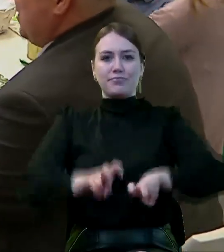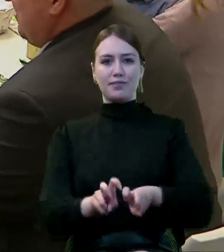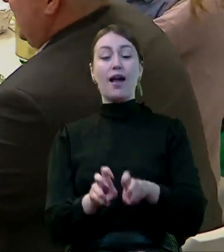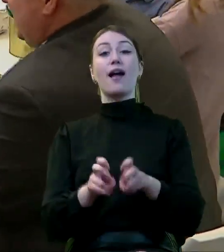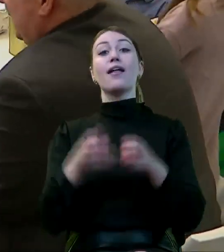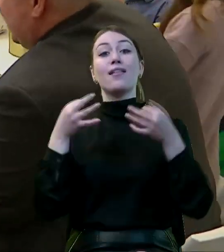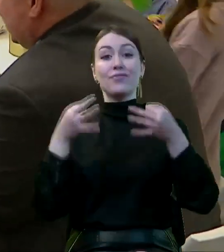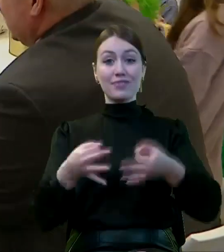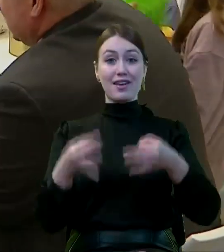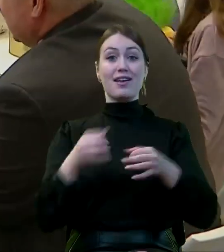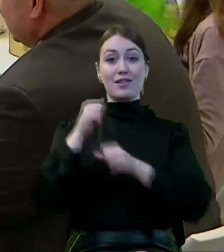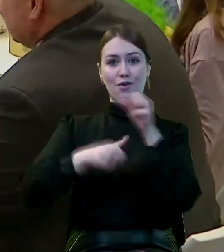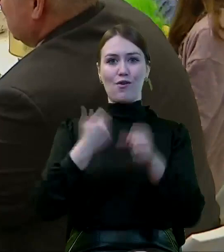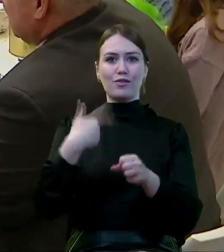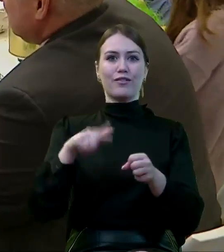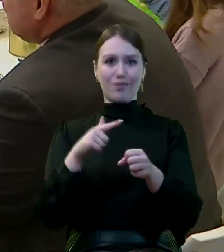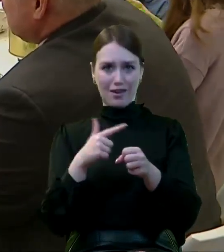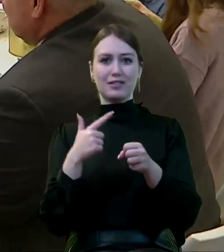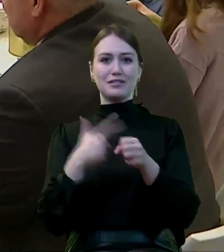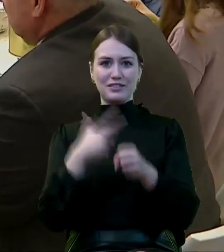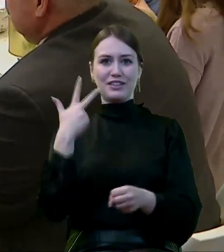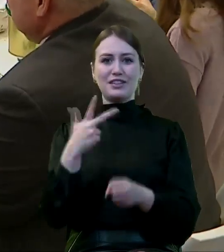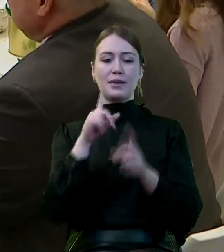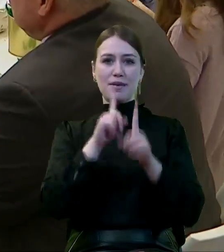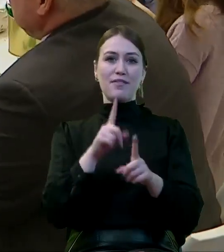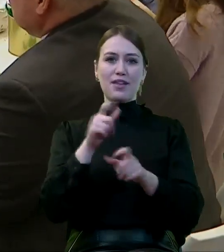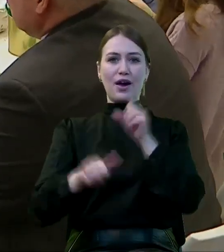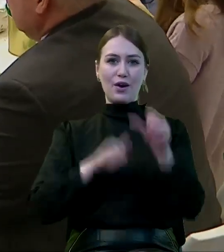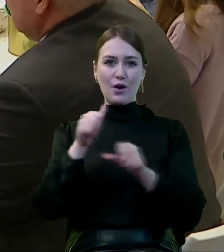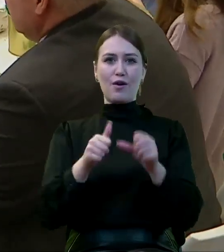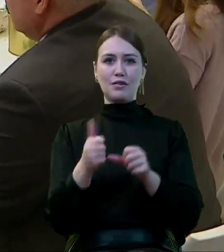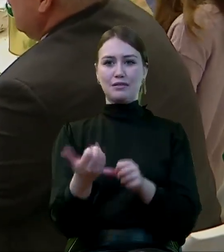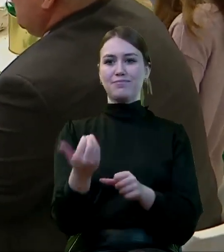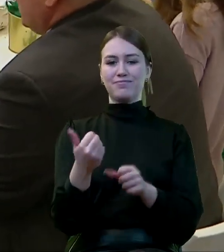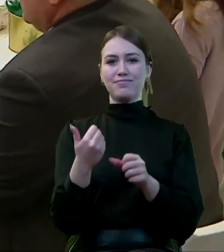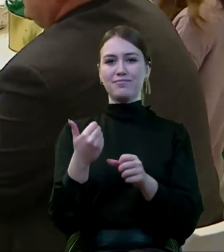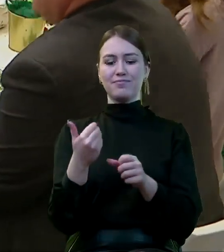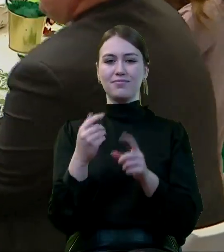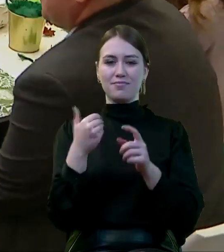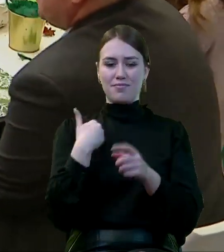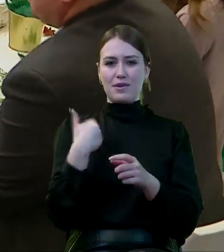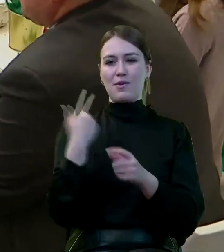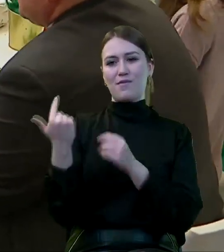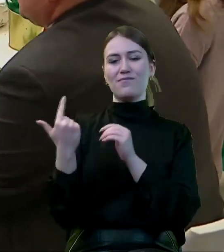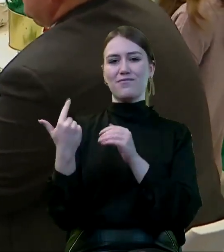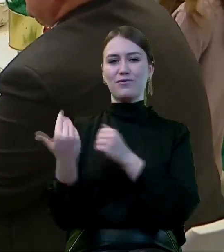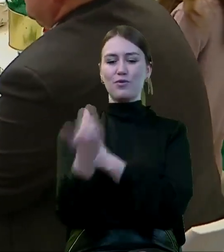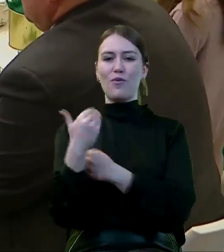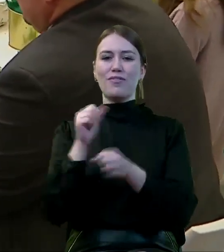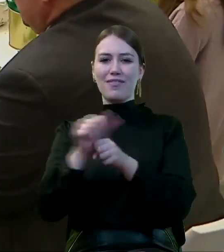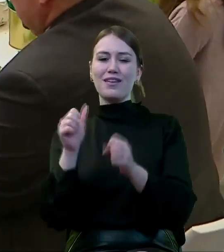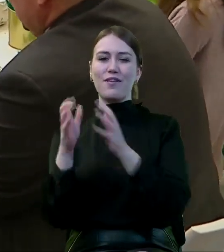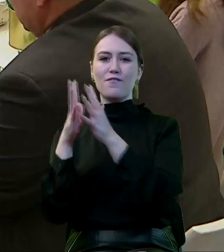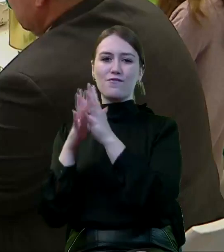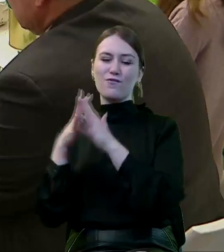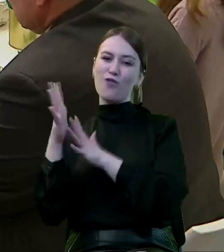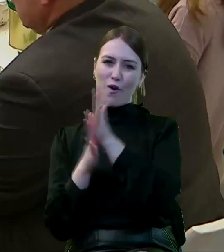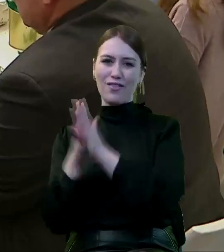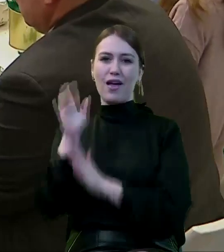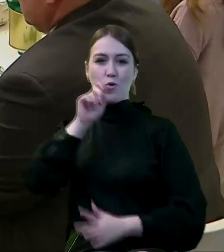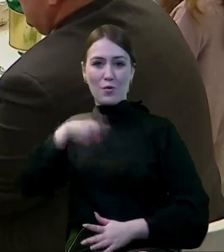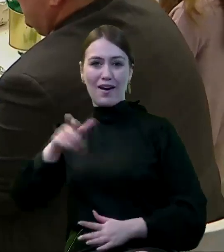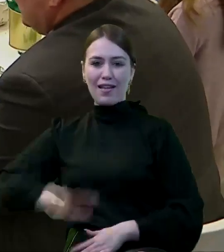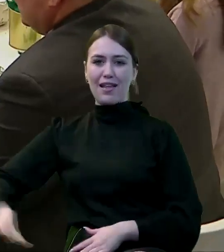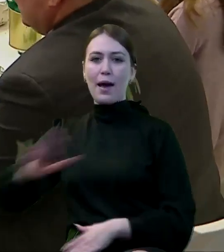W tym roku, w samym tym trudnym roku, kiedy za naszą wschodnią granicą toczy się regularna wojna,